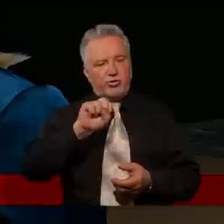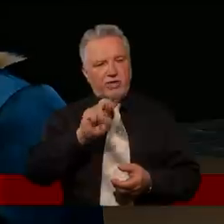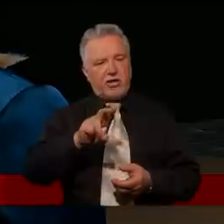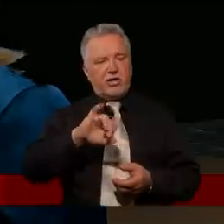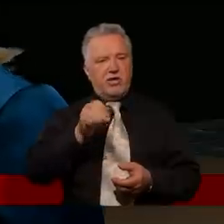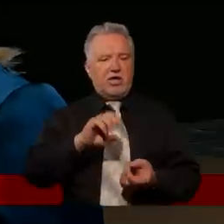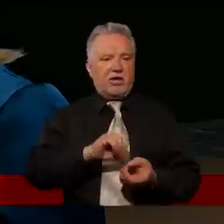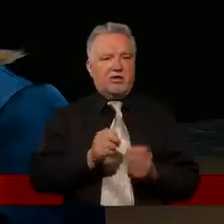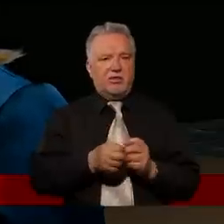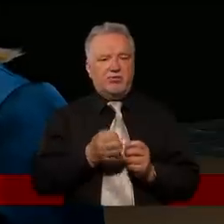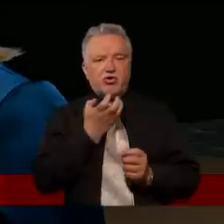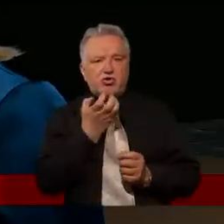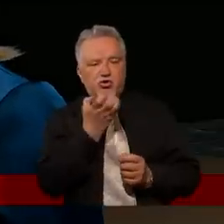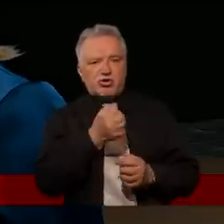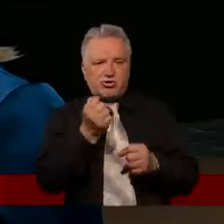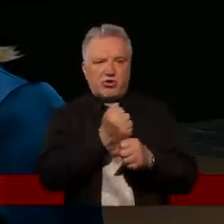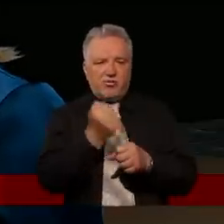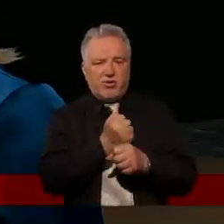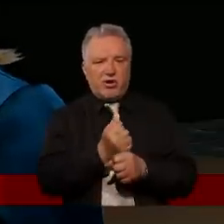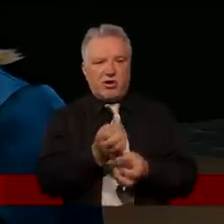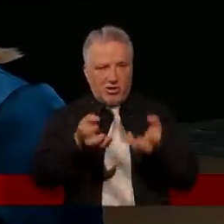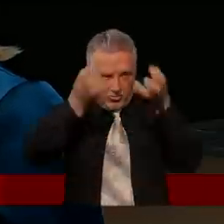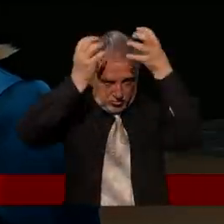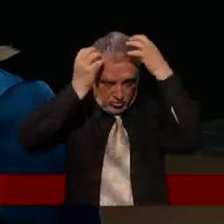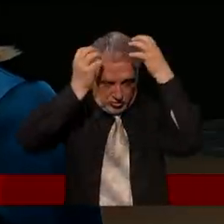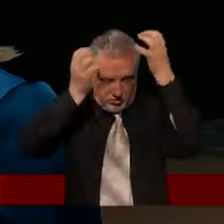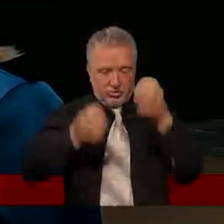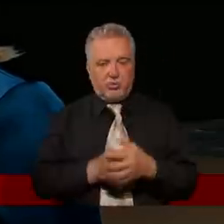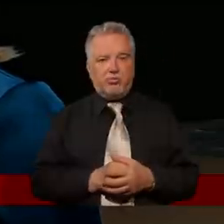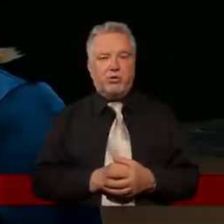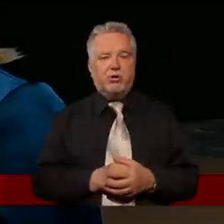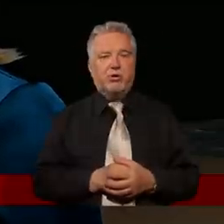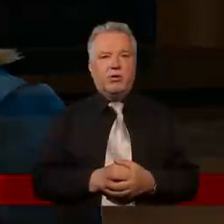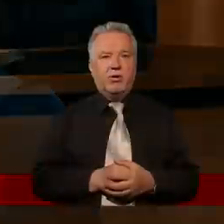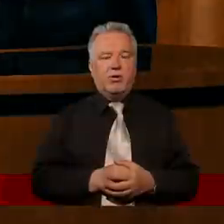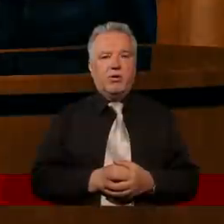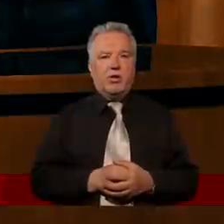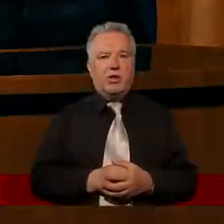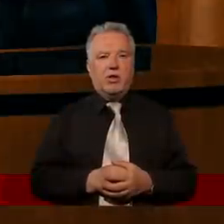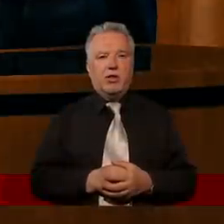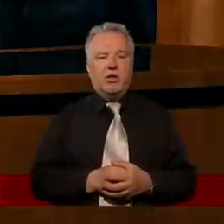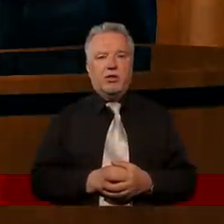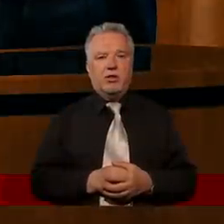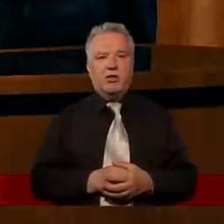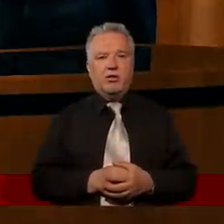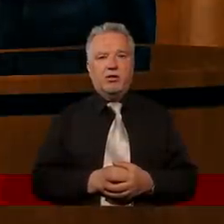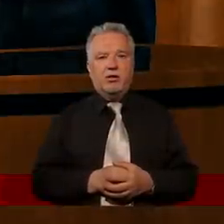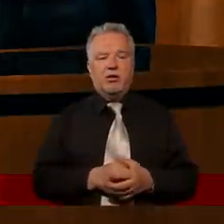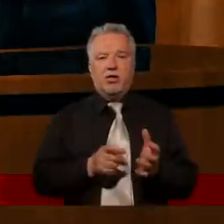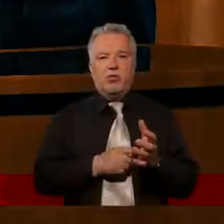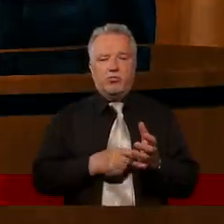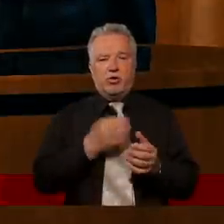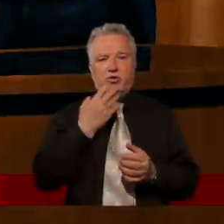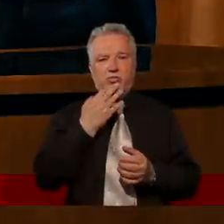Więc myślę, że to naprawdę jest skuteczny sposób traktowania winowajcy. Mnie uderza to, tak jak pan